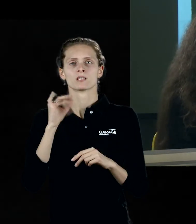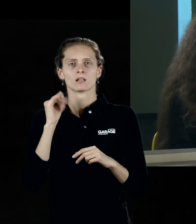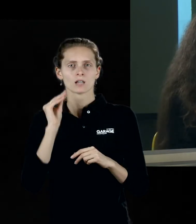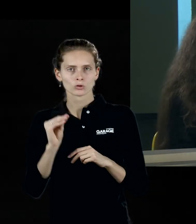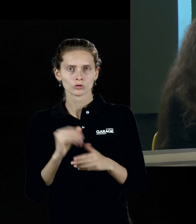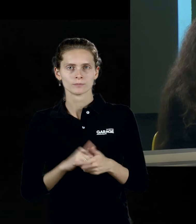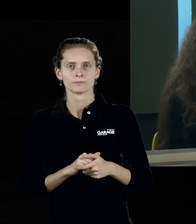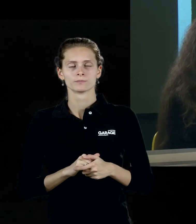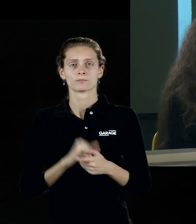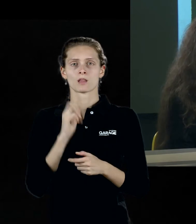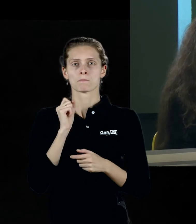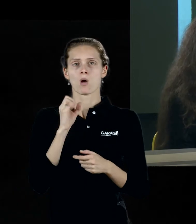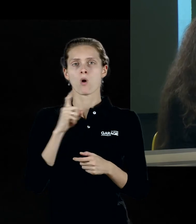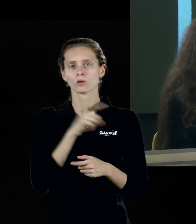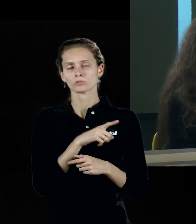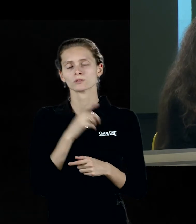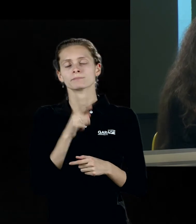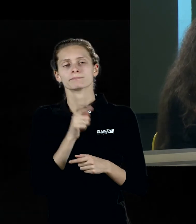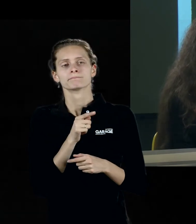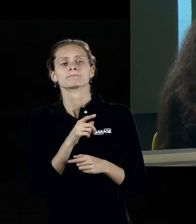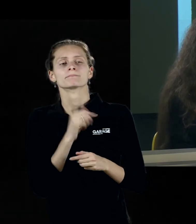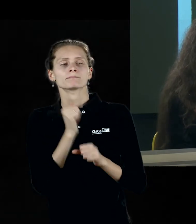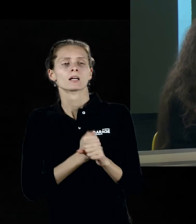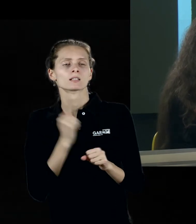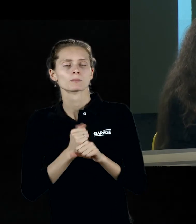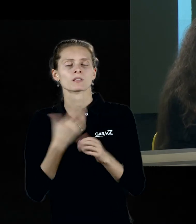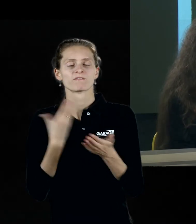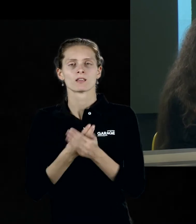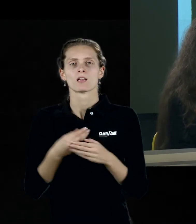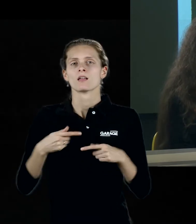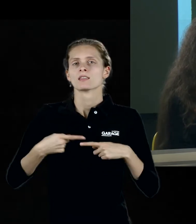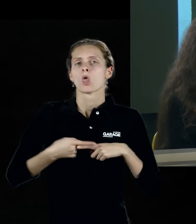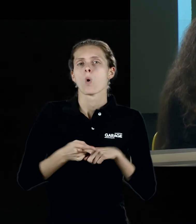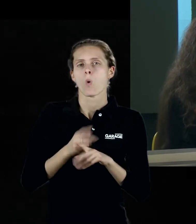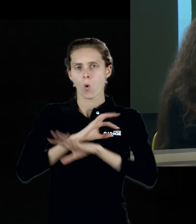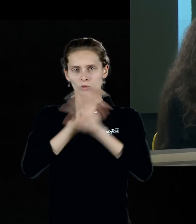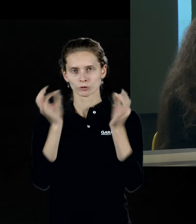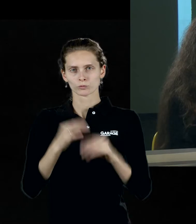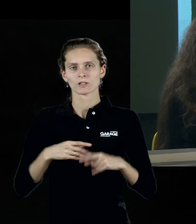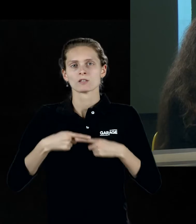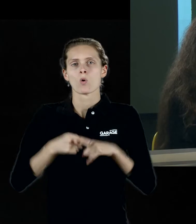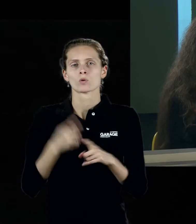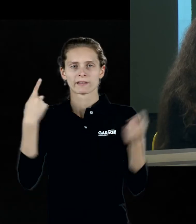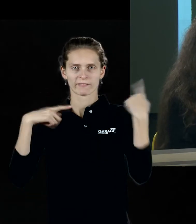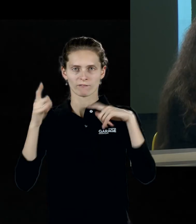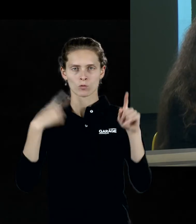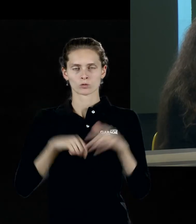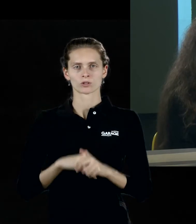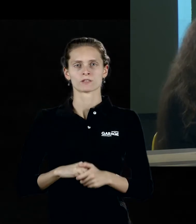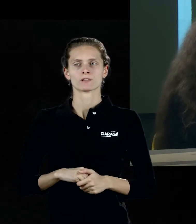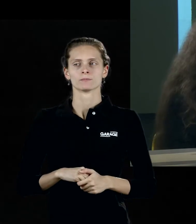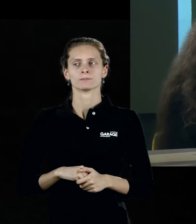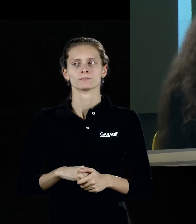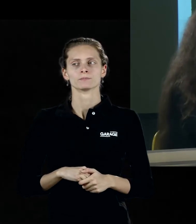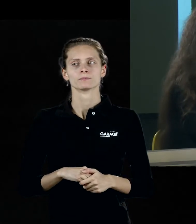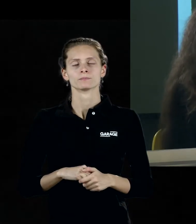именно на баухаузских курсах, разрабатывал свою теорию искусства, свою теорию творчества, которая заключалась, прежде всего, в этом самом